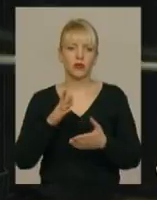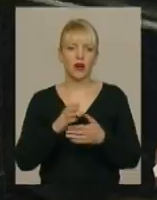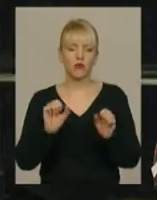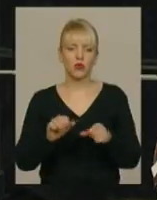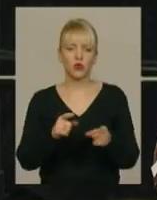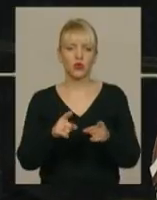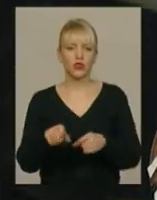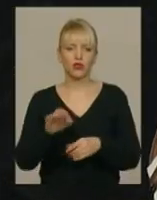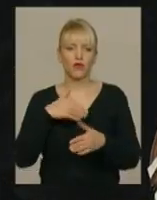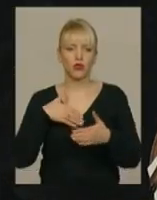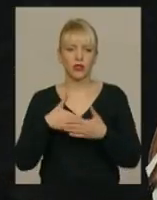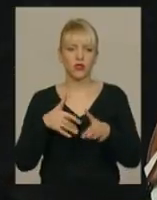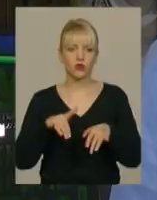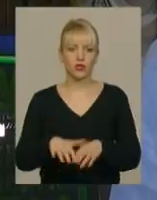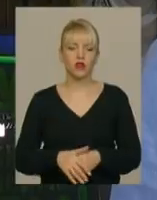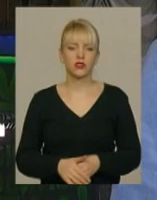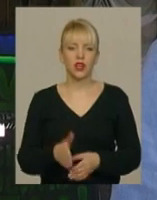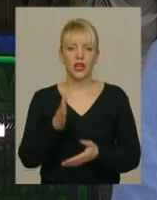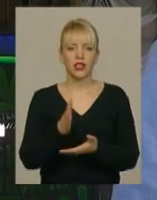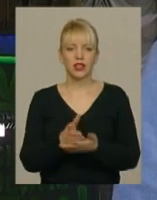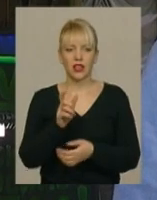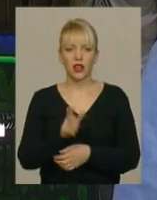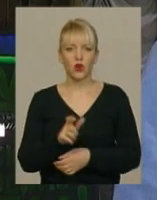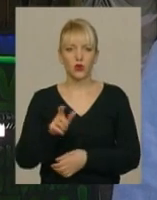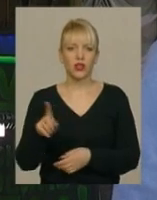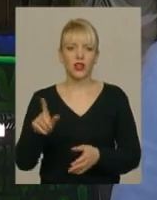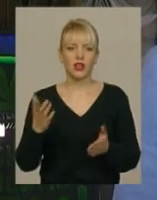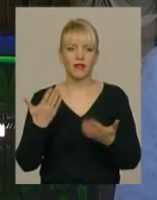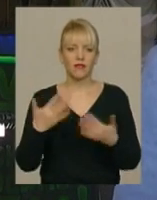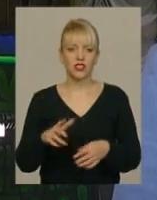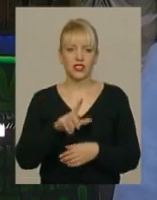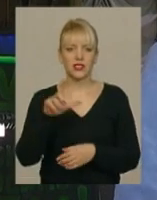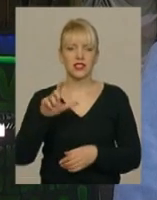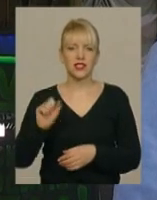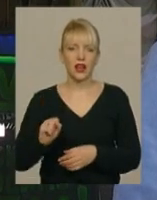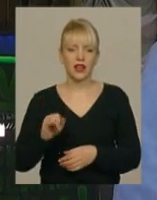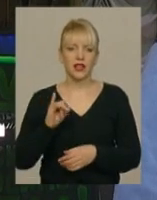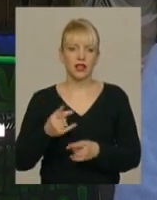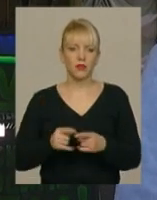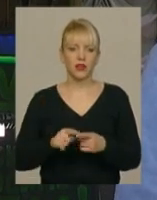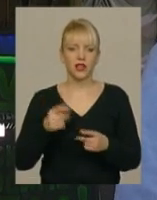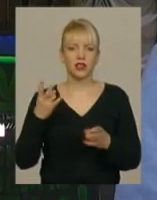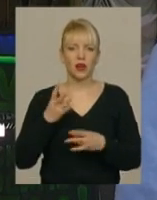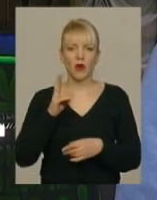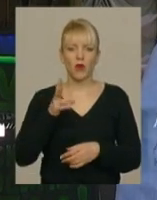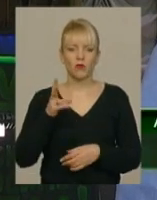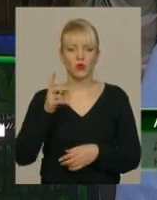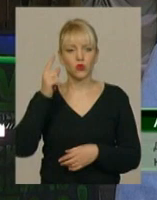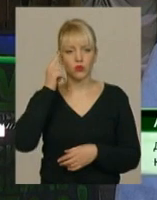долучитися до волонтерського заходу. Є люди, яким вже за, і про них треба комусь думати,